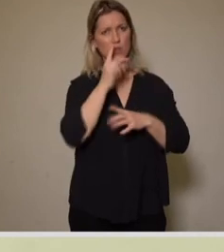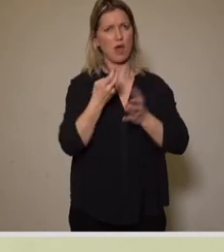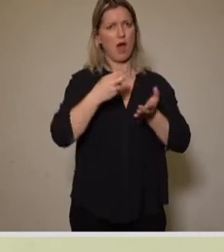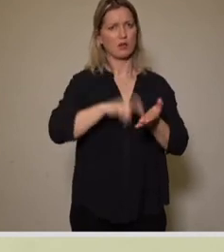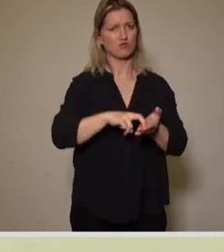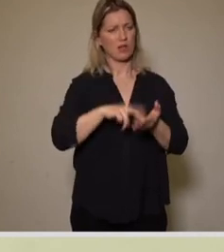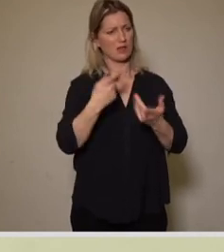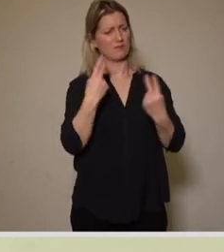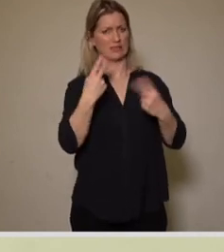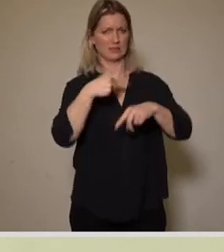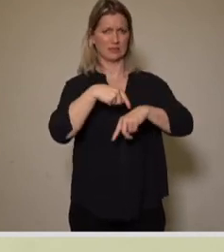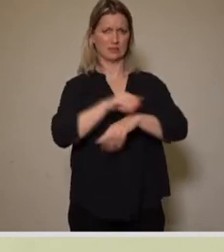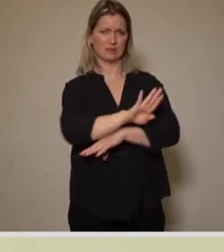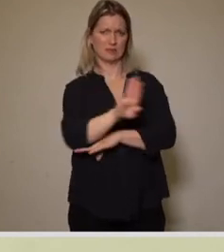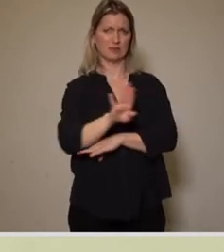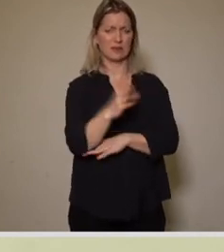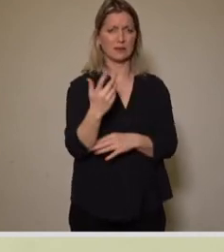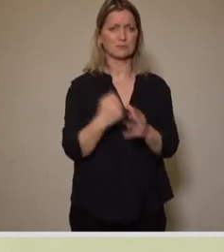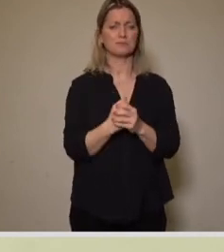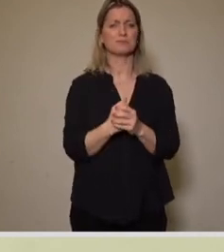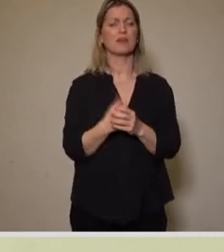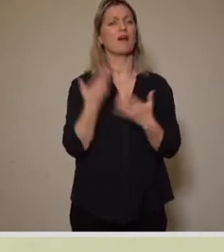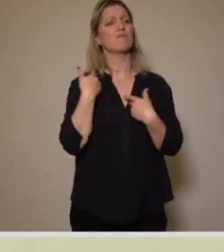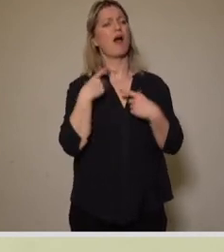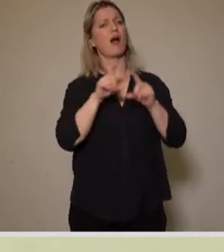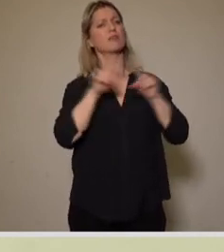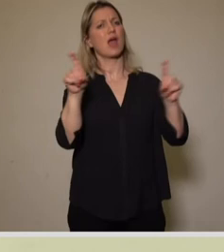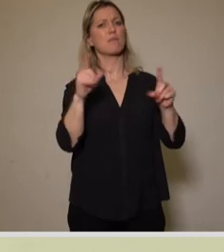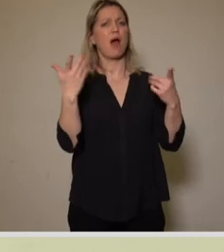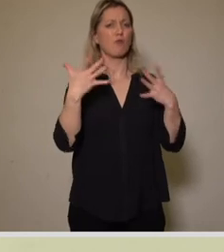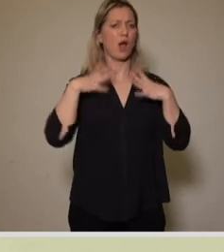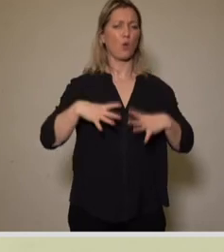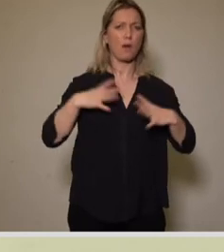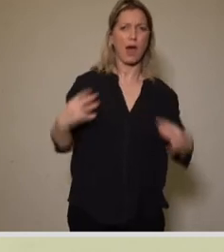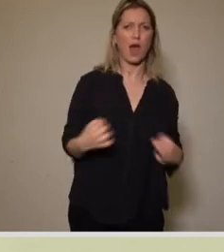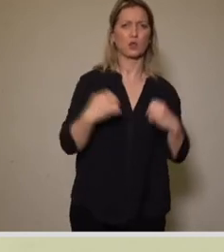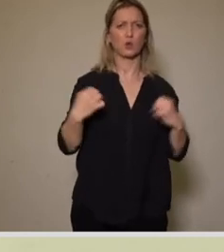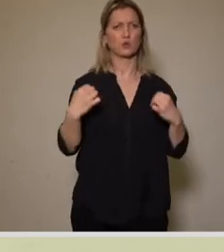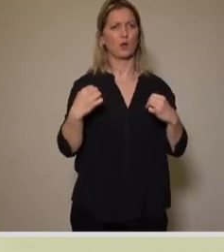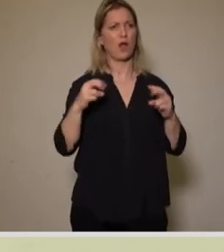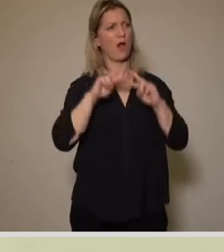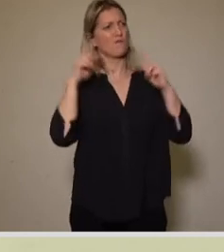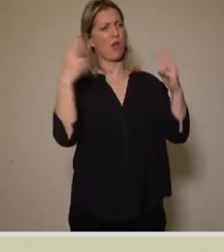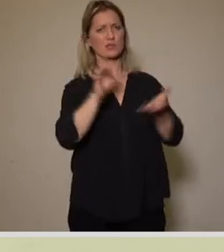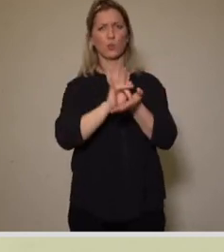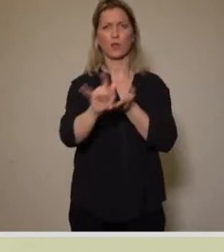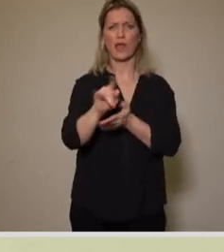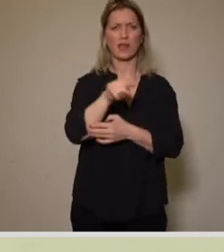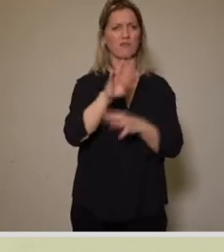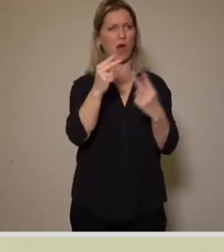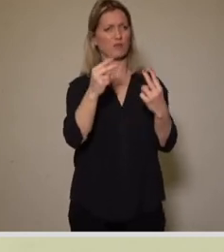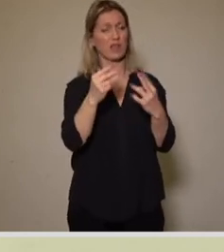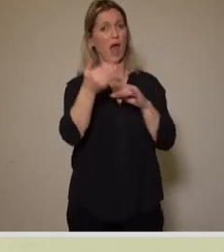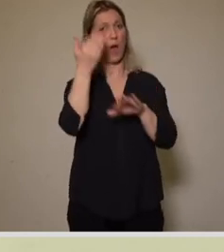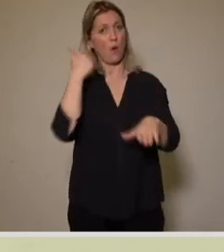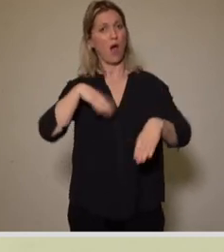Wir hatten vor allem Aspekte der Stadthygiene, der Volksgesundheit und der Körperertüchtigung Bedeutung und auch anfangs schon im Prinzip der 20er